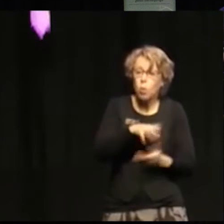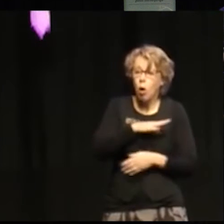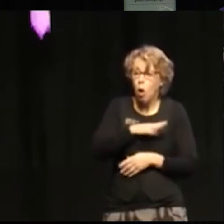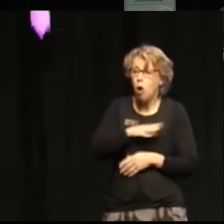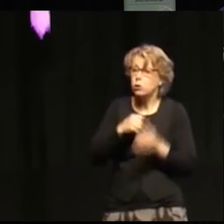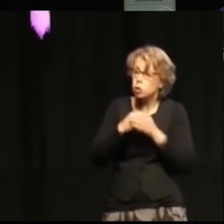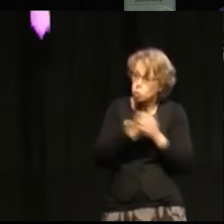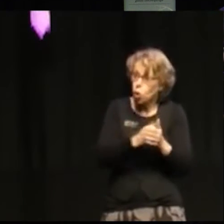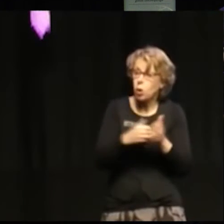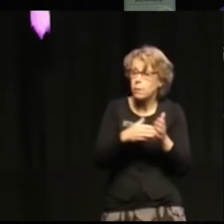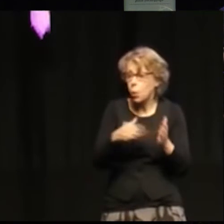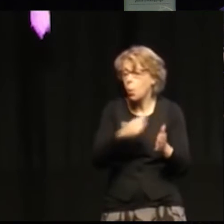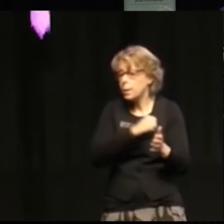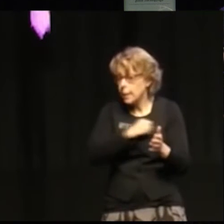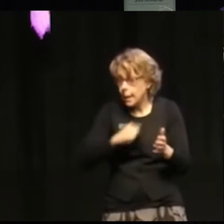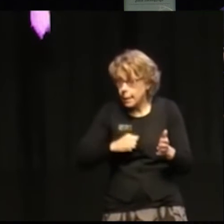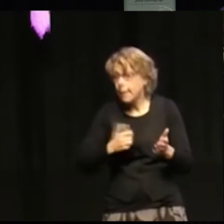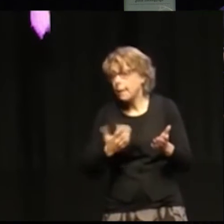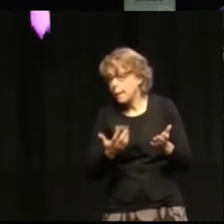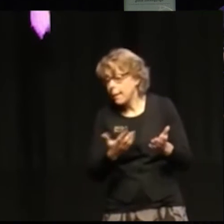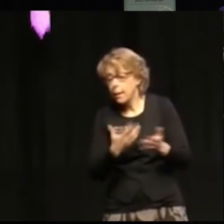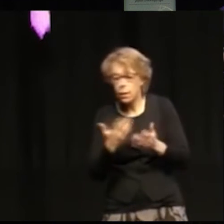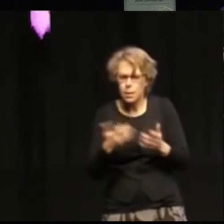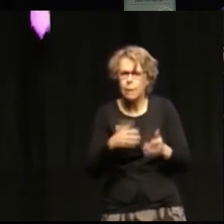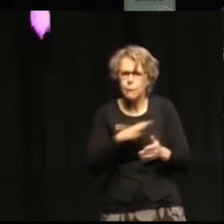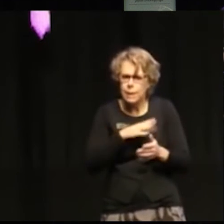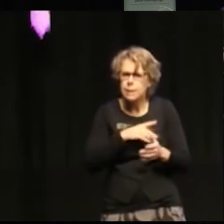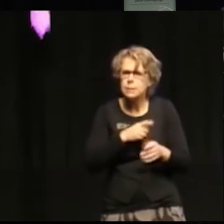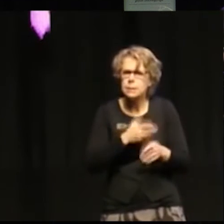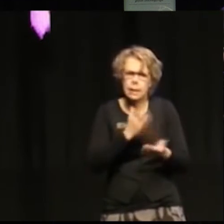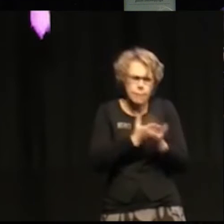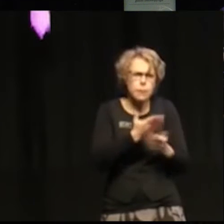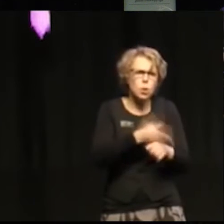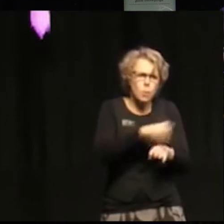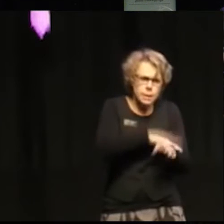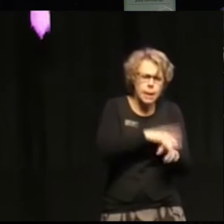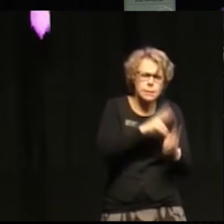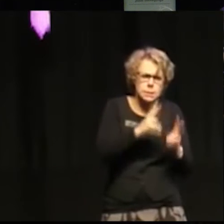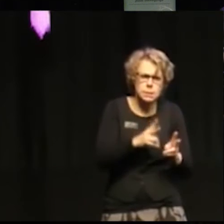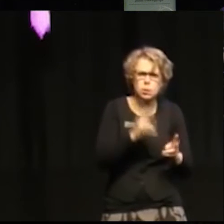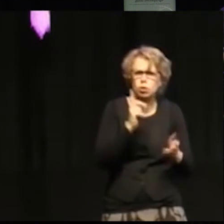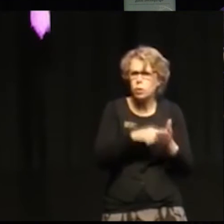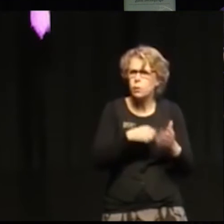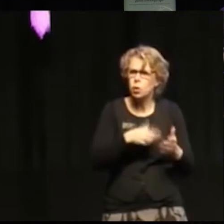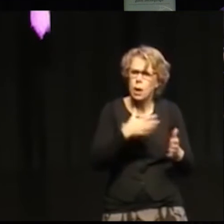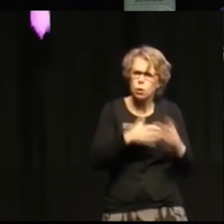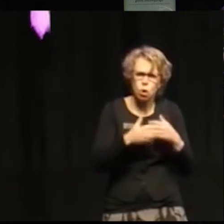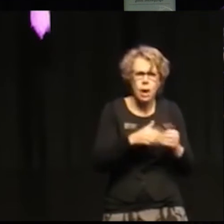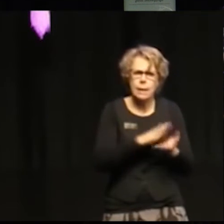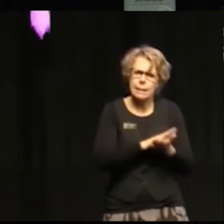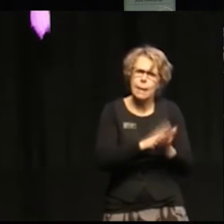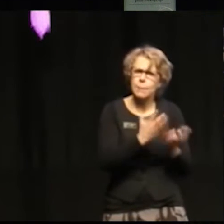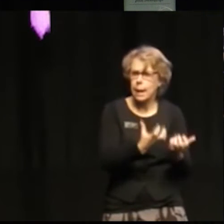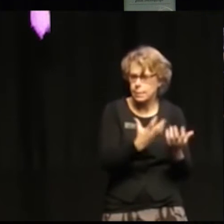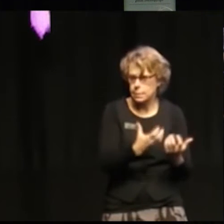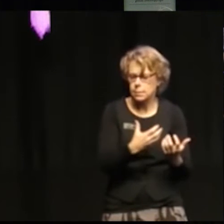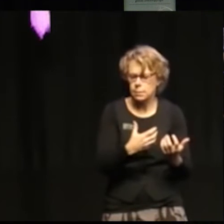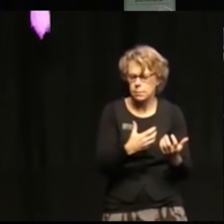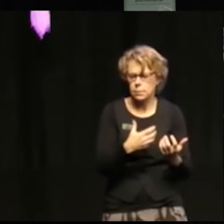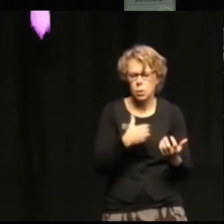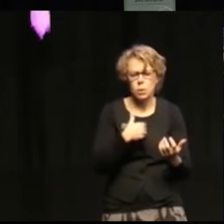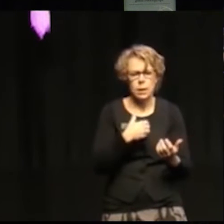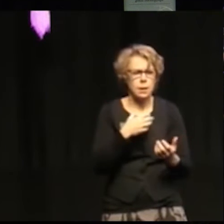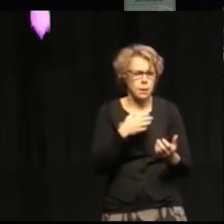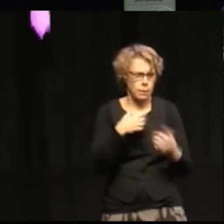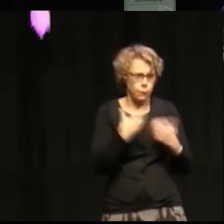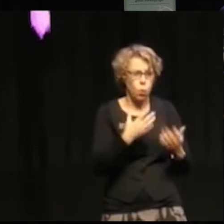får? Det finns den kompetens som ni behöver för att kunna göra det här i praktiken. Här är en del frågor och ni får gärna ställa